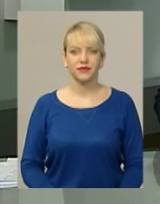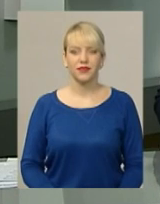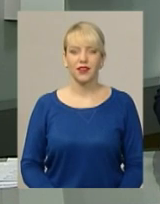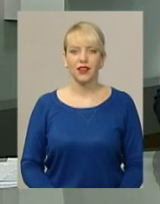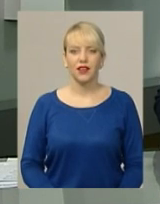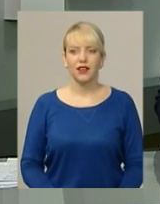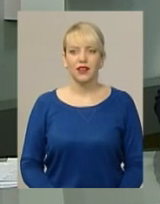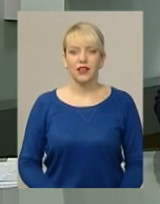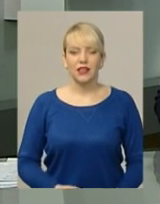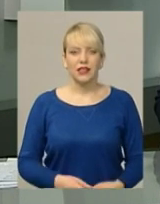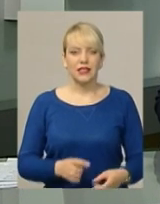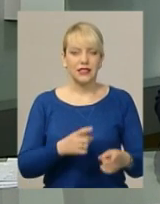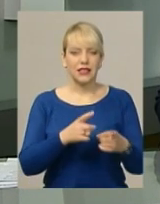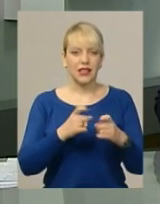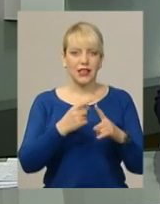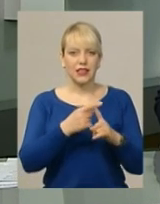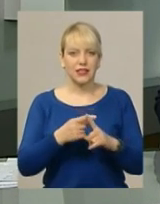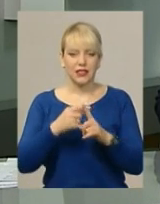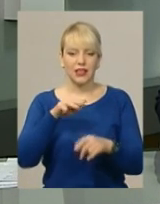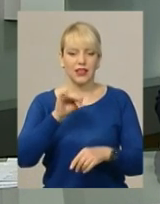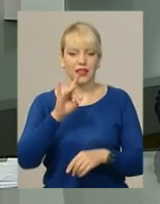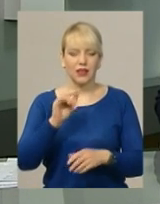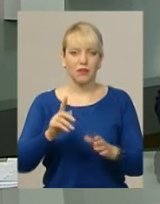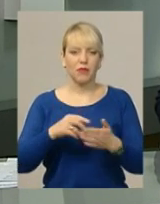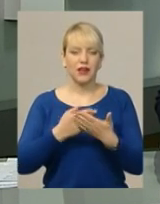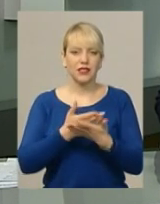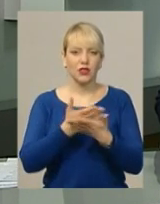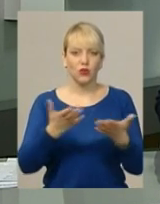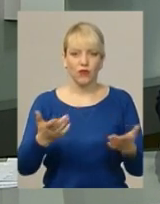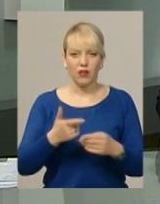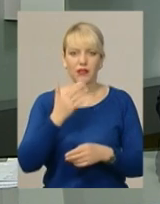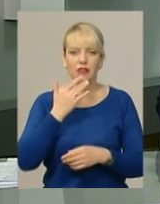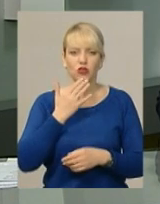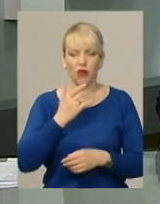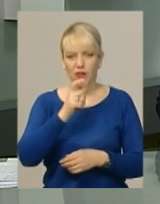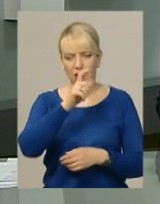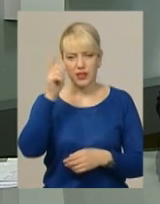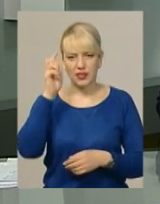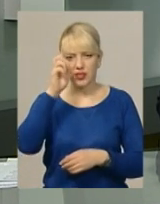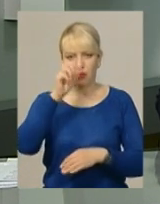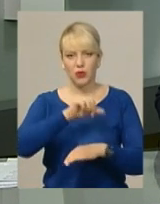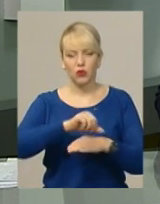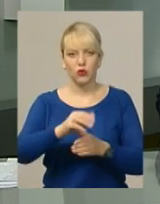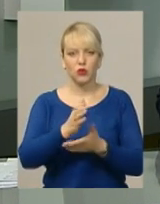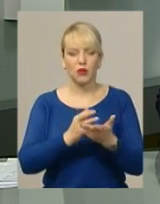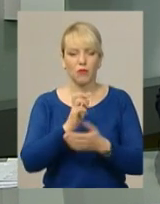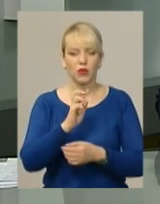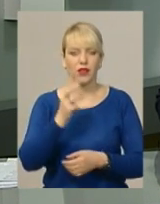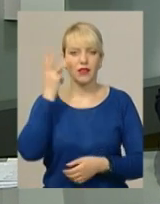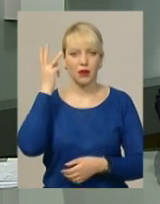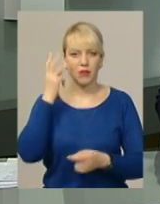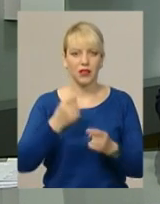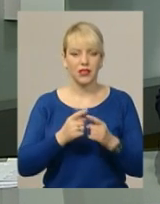Інтерактивний стрілецький тир презентували в Національній академії Державної прикордонної служби імені Богдана Хмельницького. Вартість